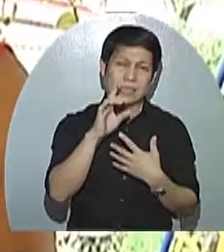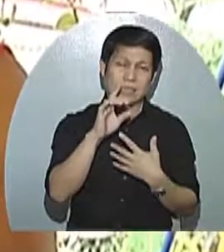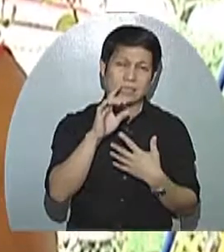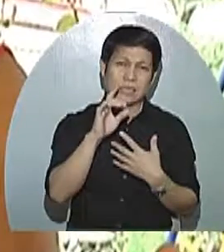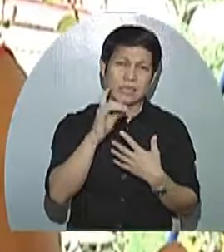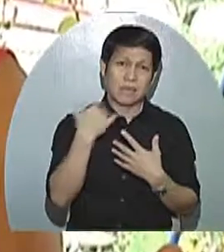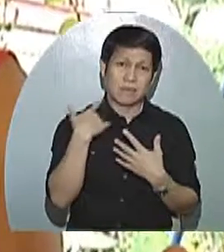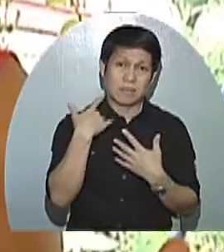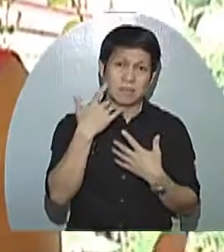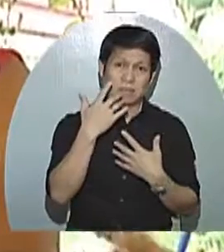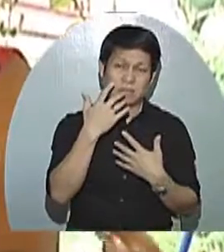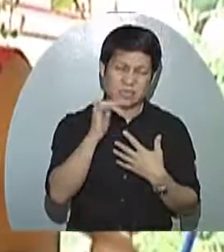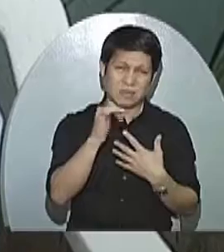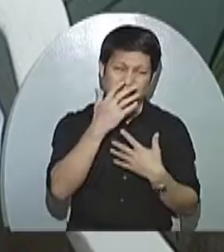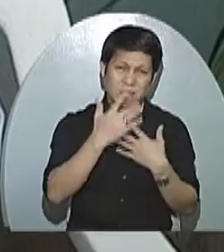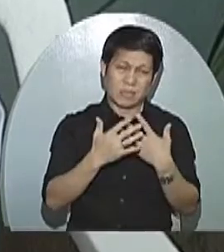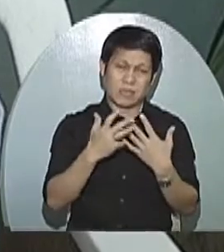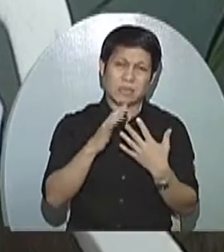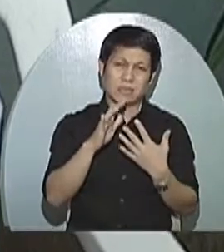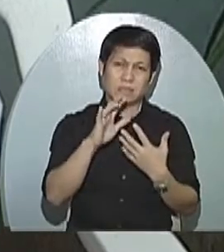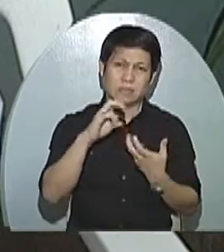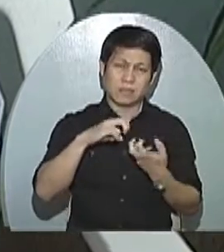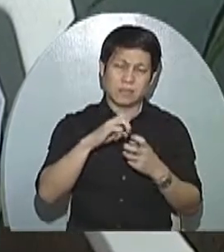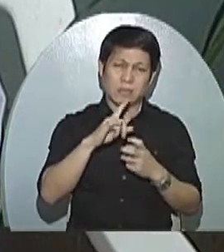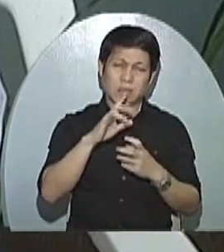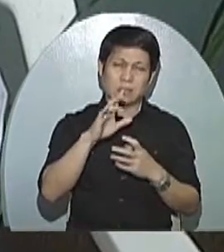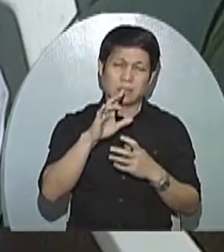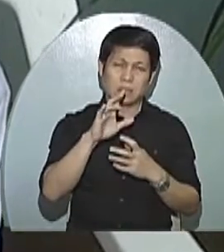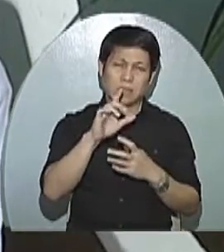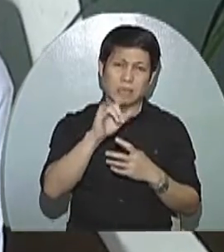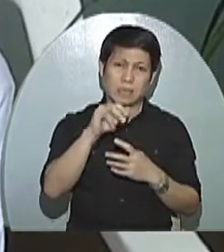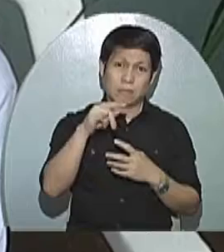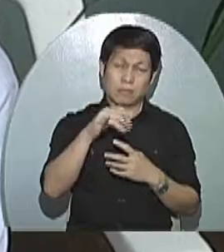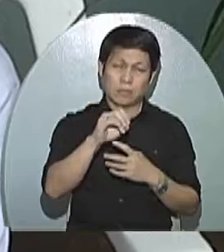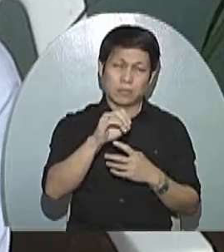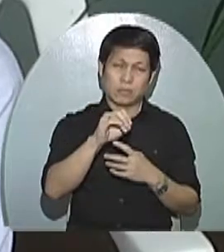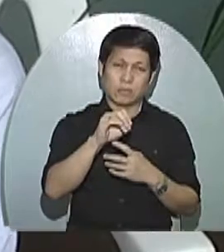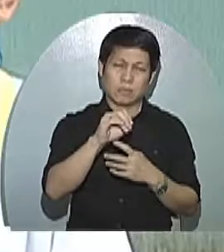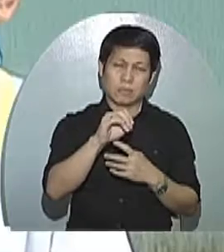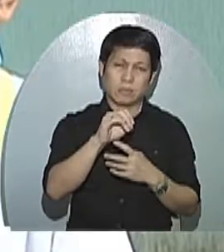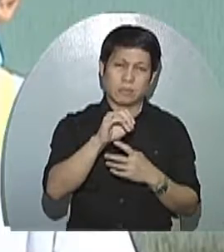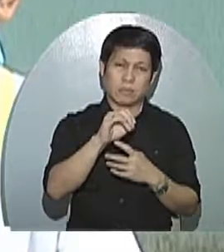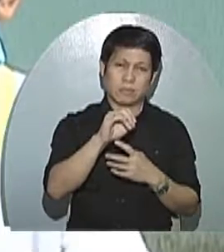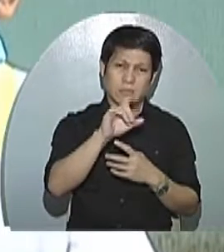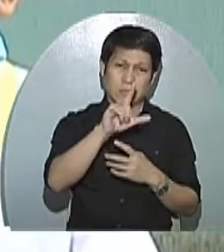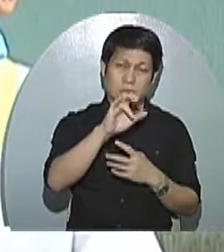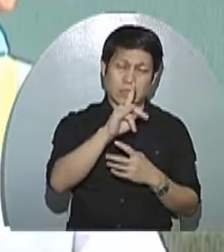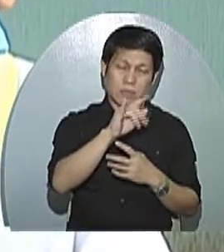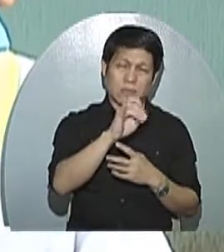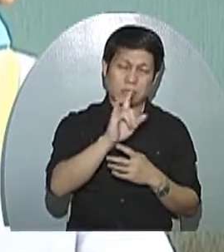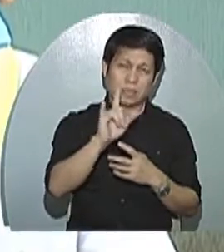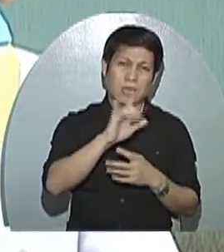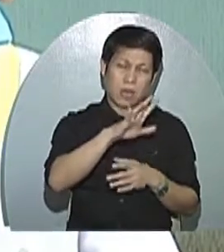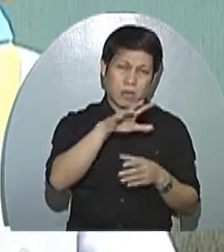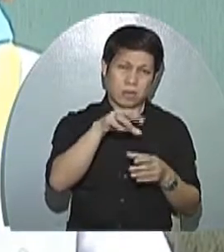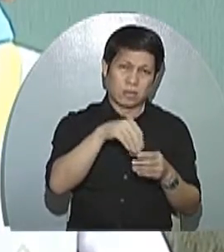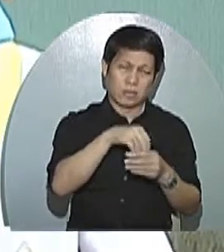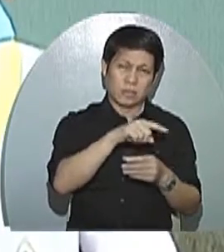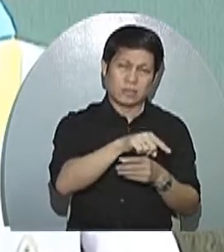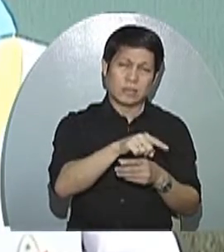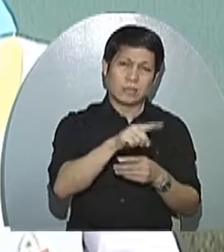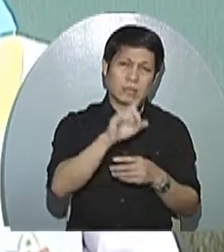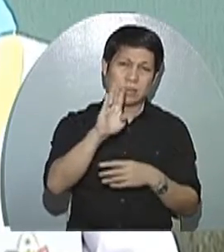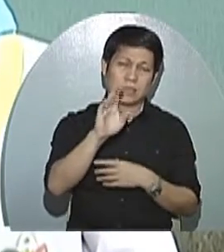o pagkakaroon ng blood disorder. Si Uri Tan na nagkaroon ng acute lymphoblastic leukemia. Ilan sa kanila ay naging